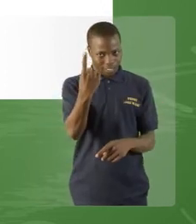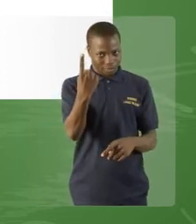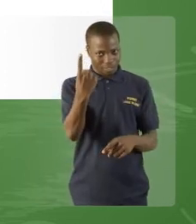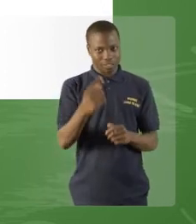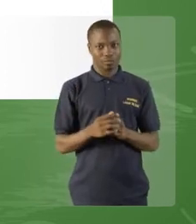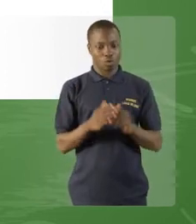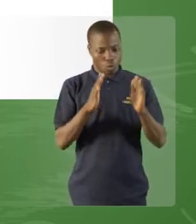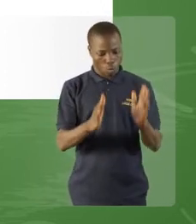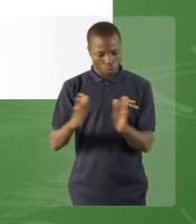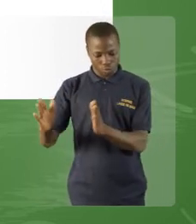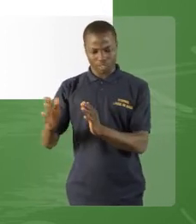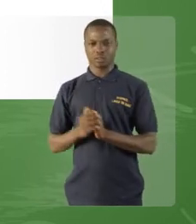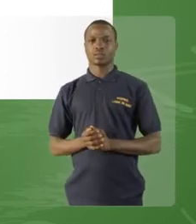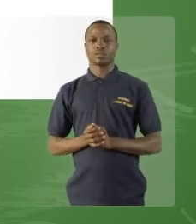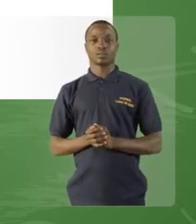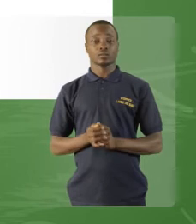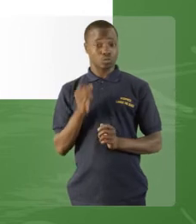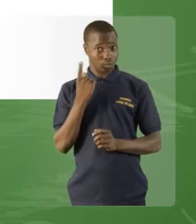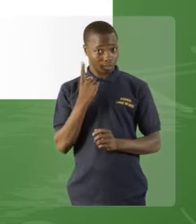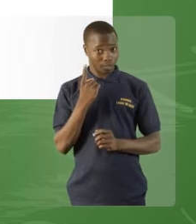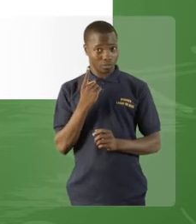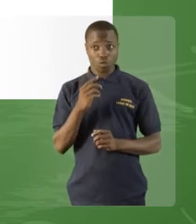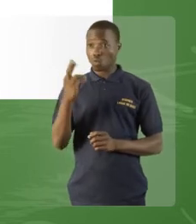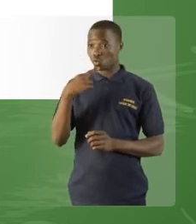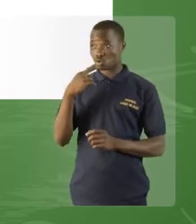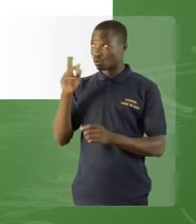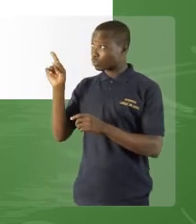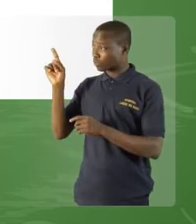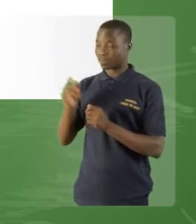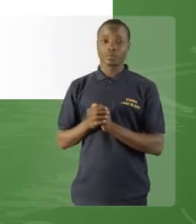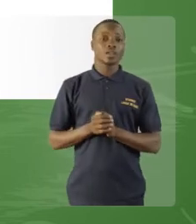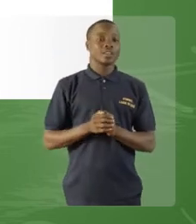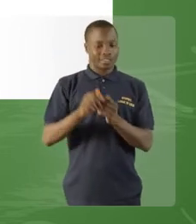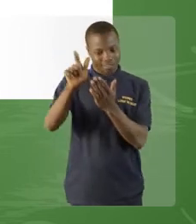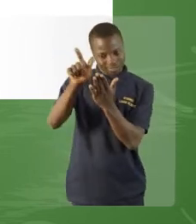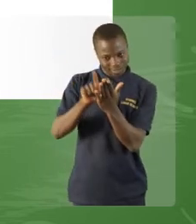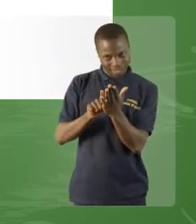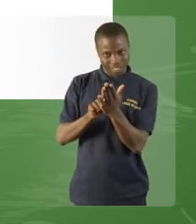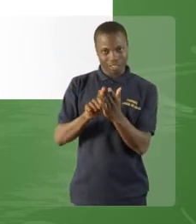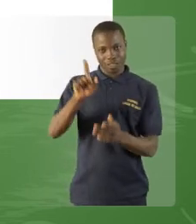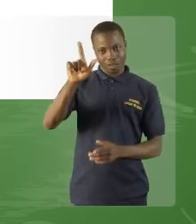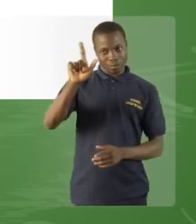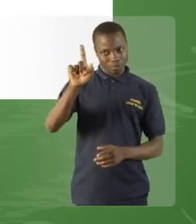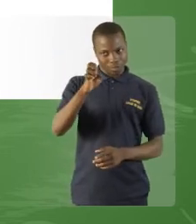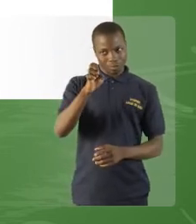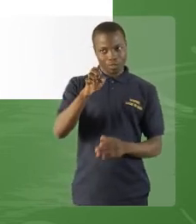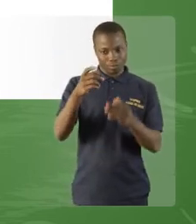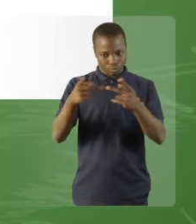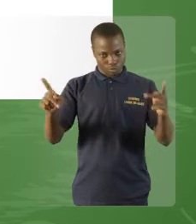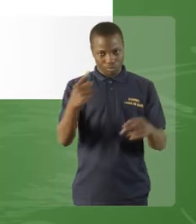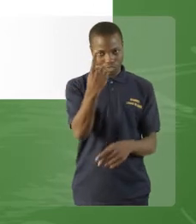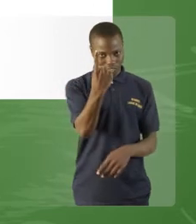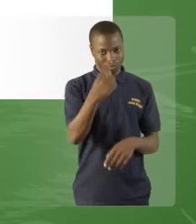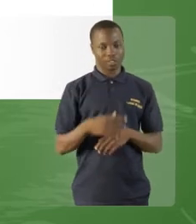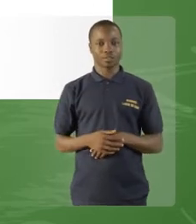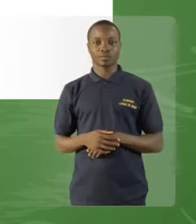Proposition indépendante, suivi des pointillés. Ici, on écrit « Proposition indépendante